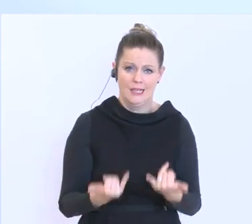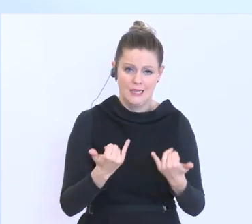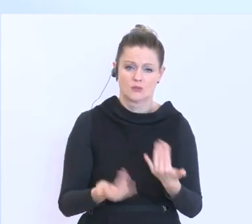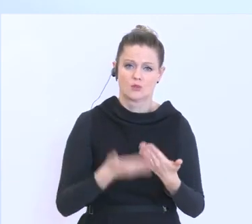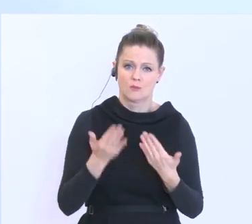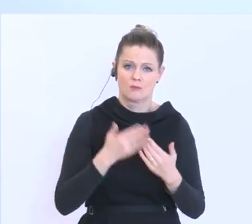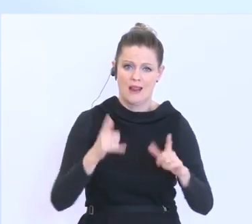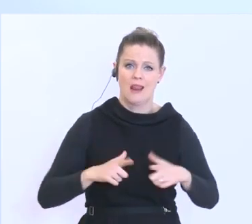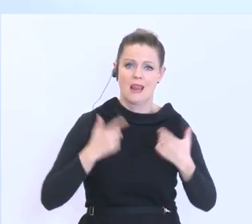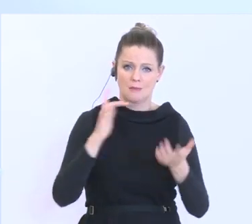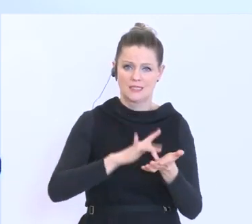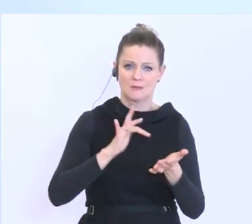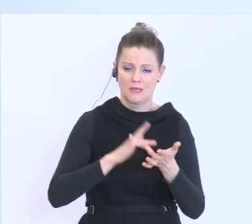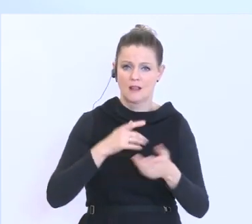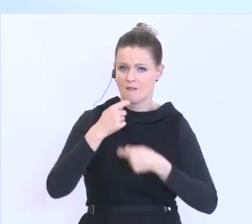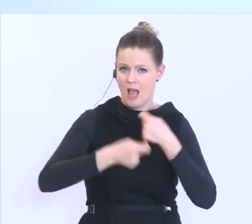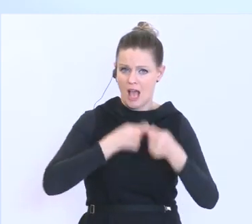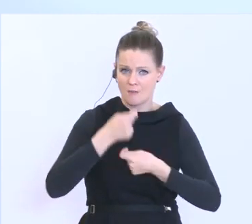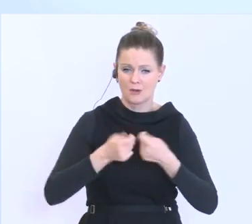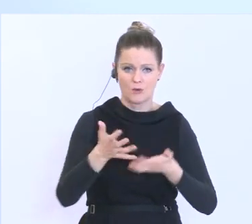auch der Erntehelfer ist das natürlich gegeben.